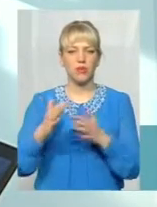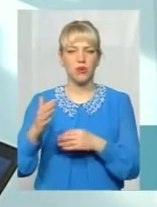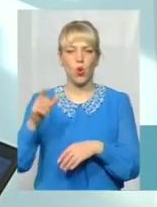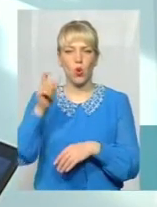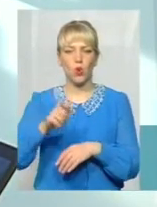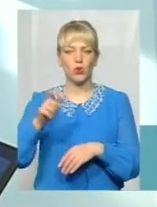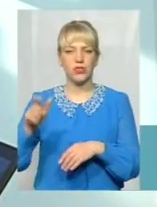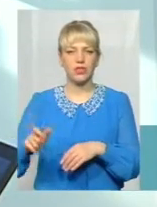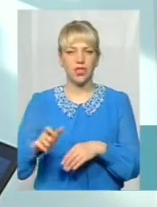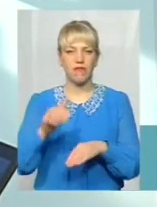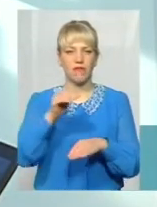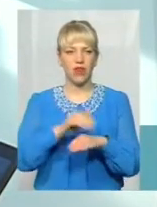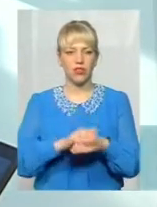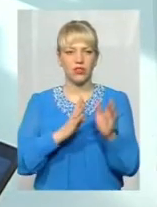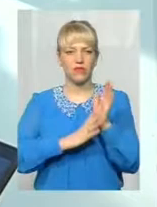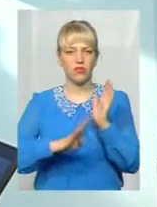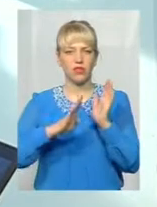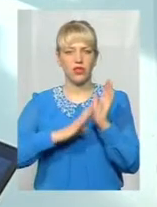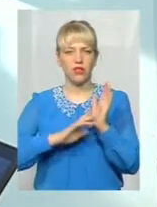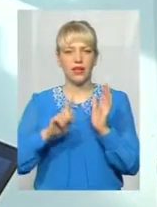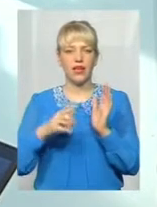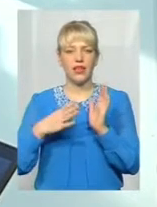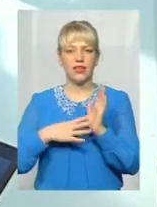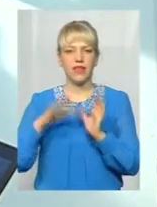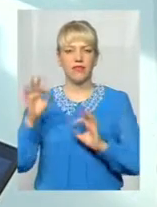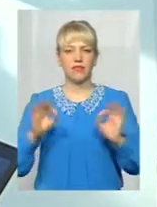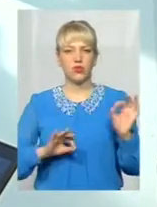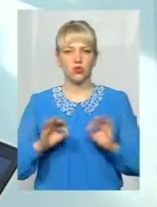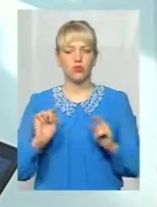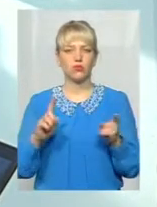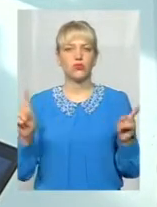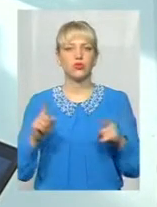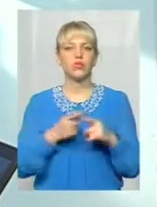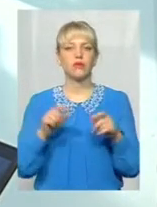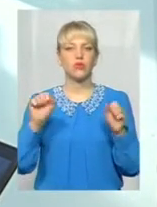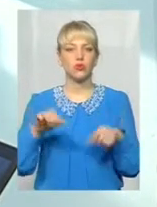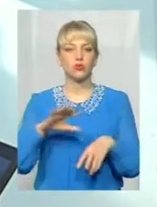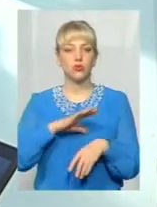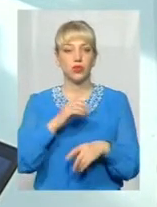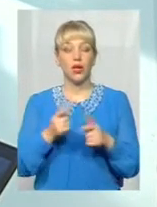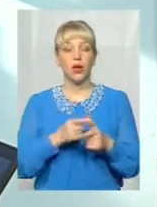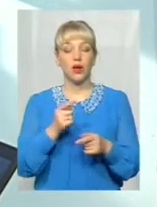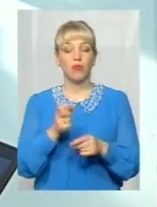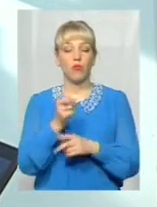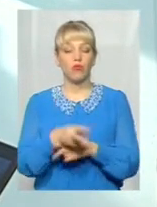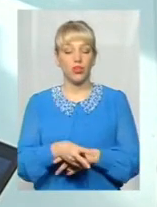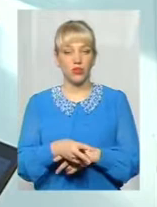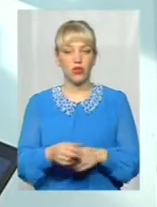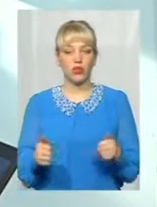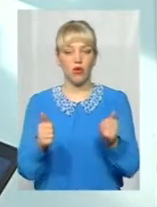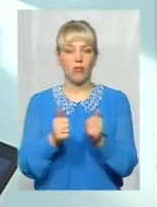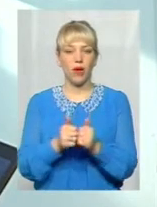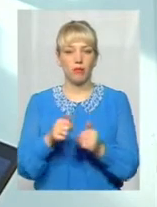фактор, це 99,9%. Тому що це може бути або виконати обабіч дороги